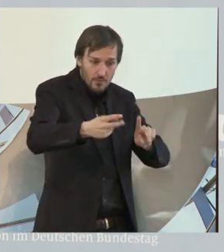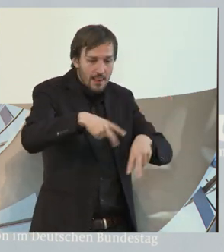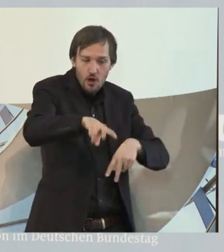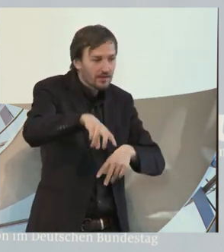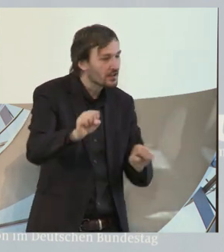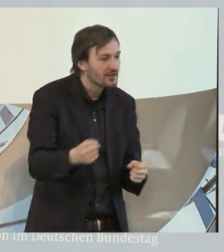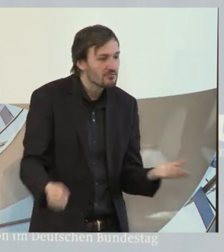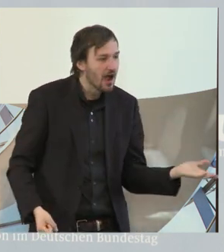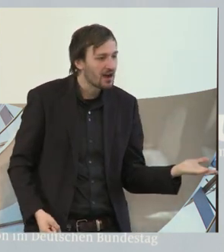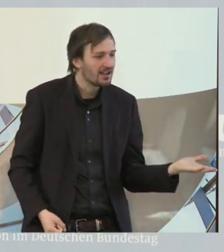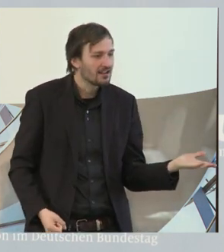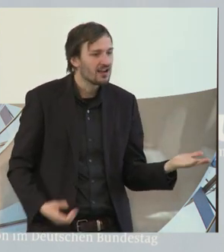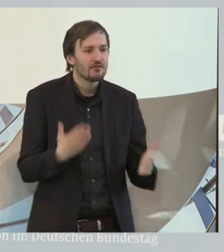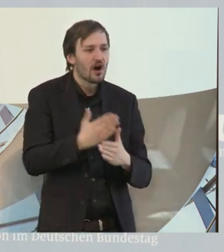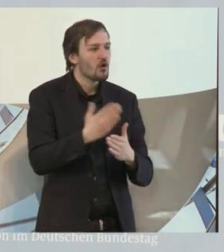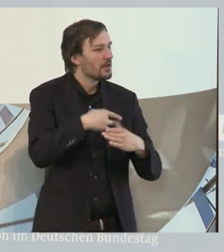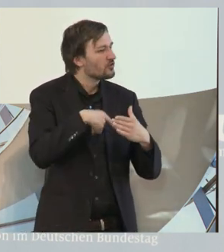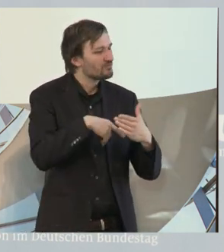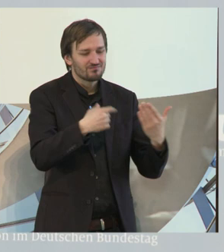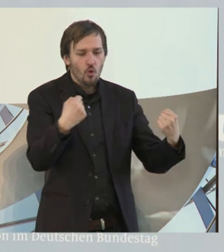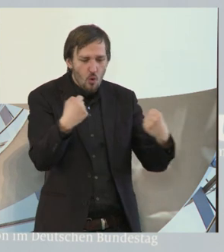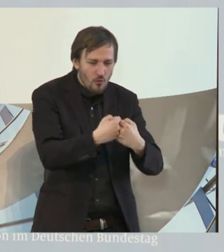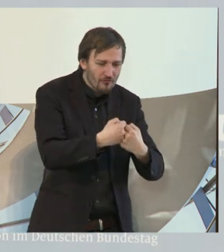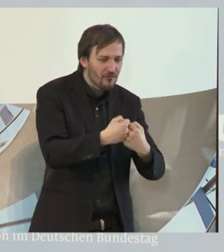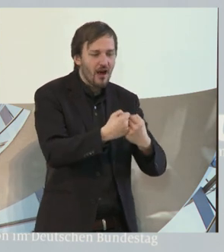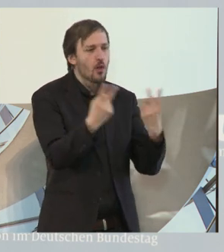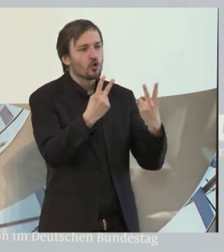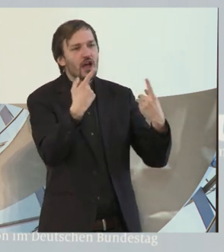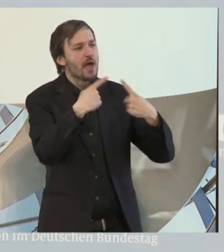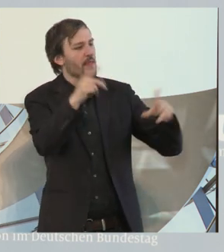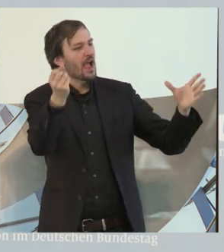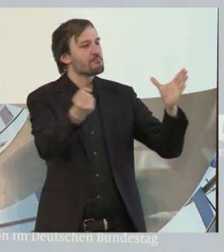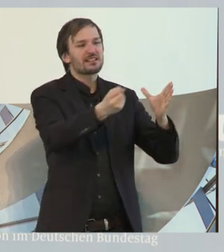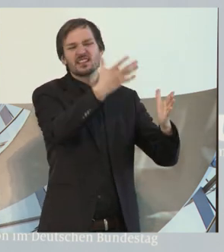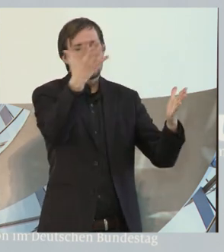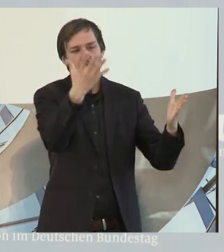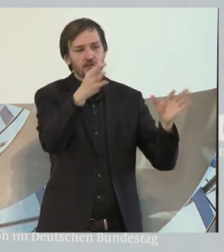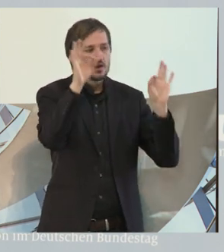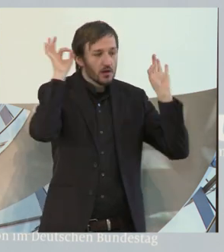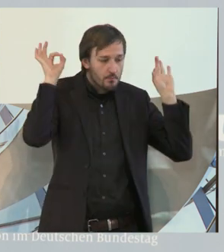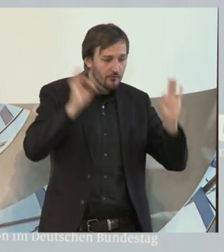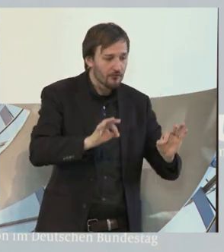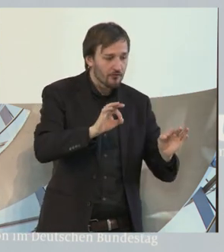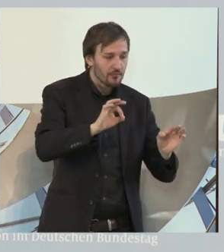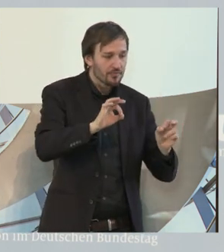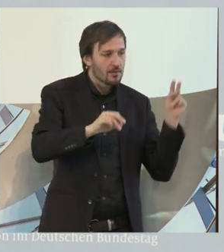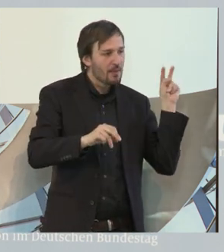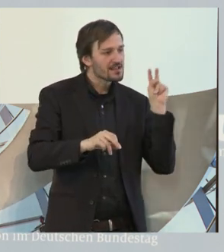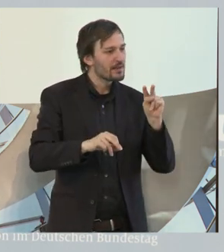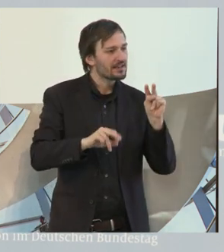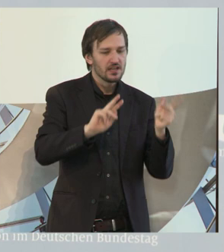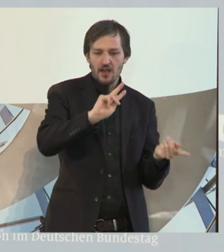mehr laufen, weil er durch einen Unfall oder durch ein anderes Ereignis dann plötzlich den Perspektivwechsel